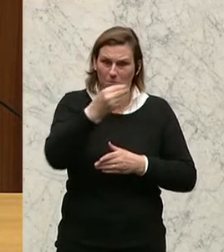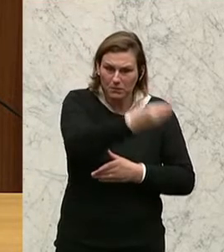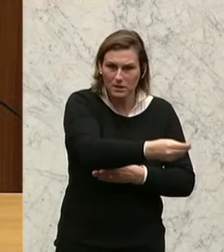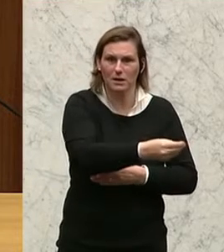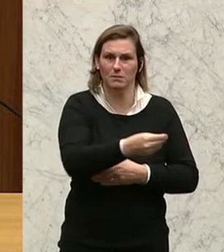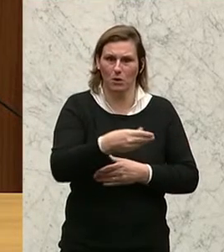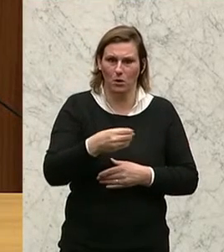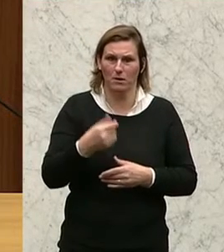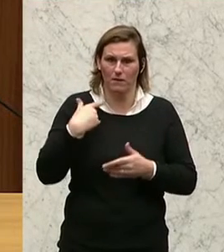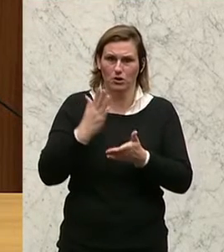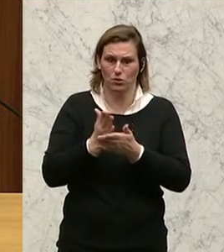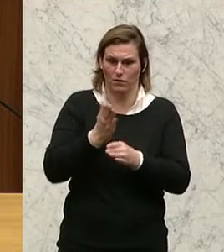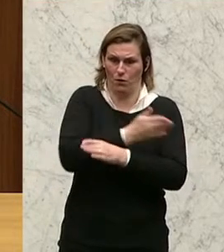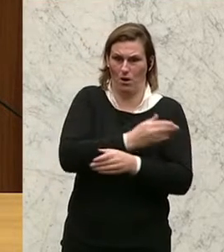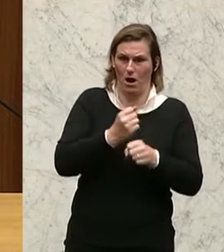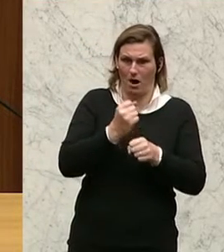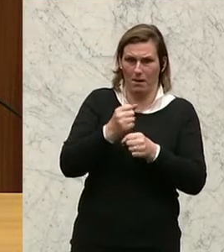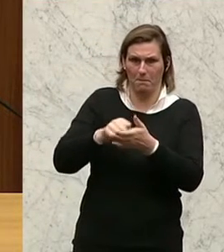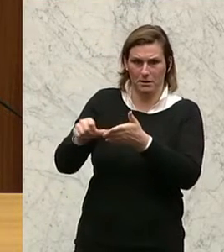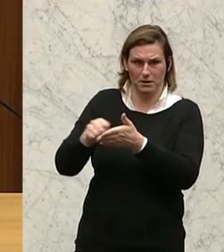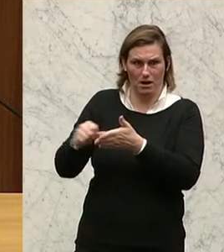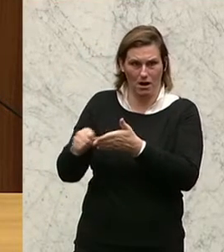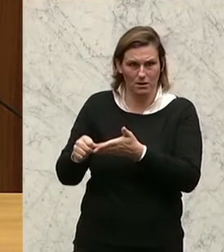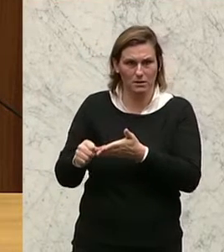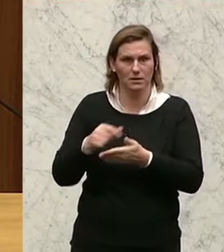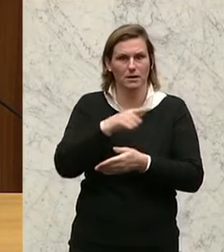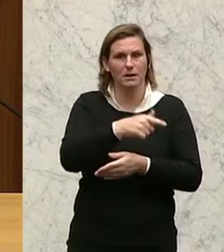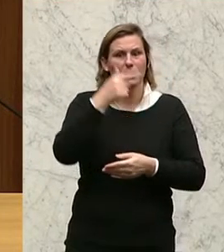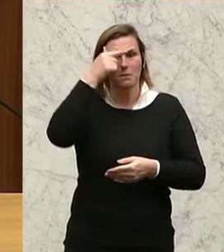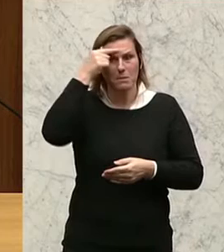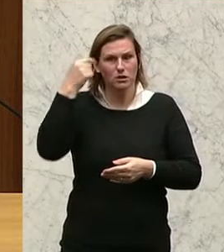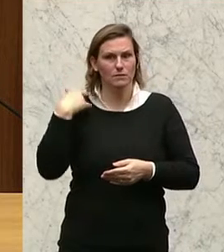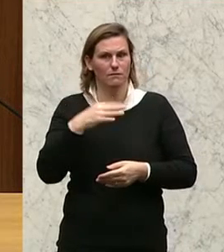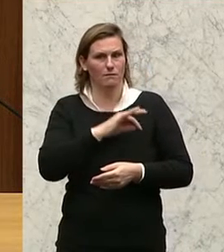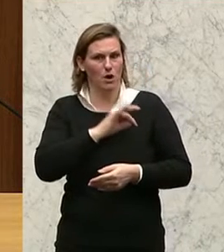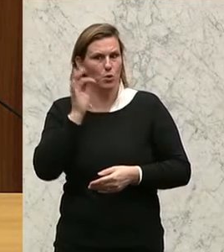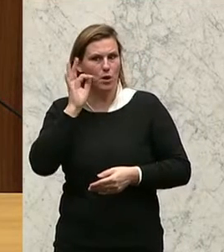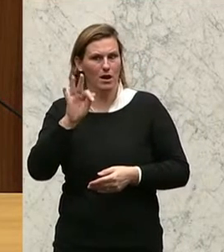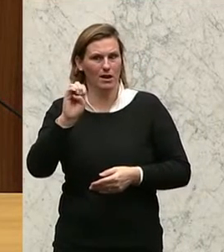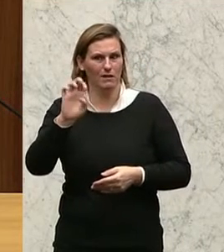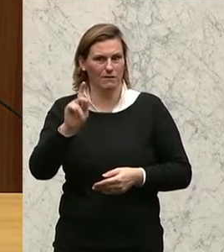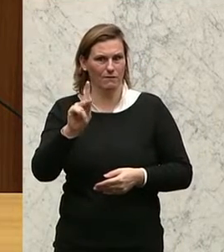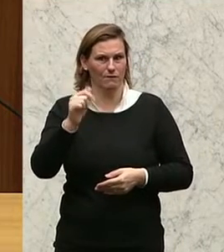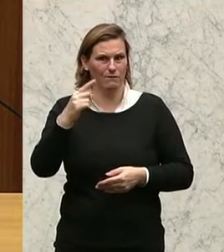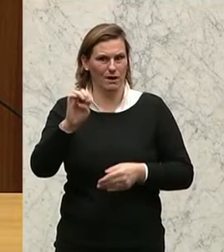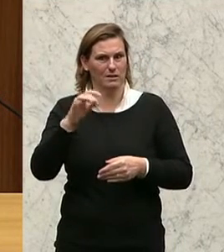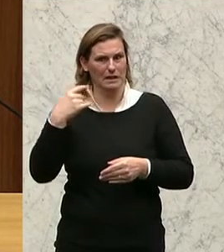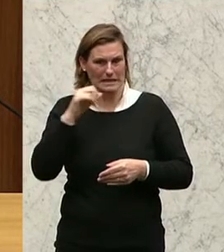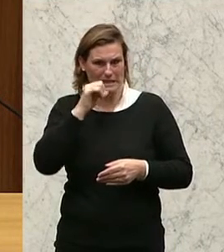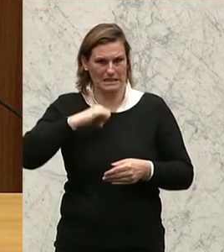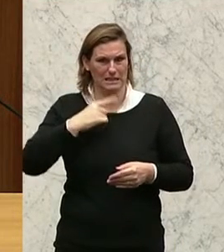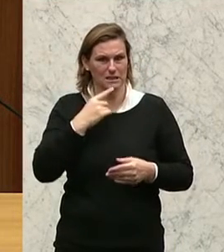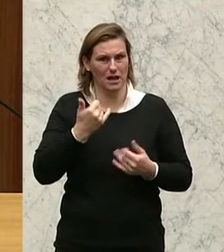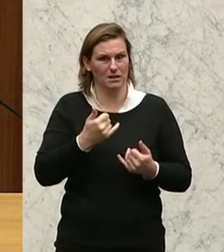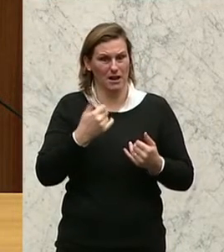haben dafür auch einbezahlt. Sie sind jene Menschen, die die Kollegin Fekter gestern gesagt hat, die uns den Wohlstand von